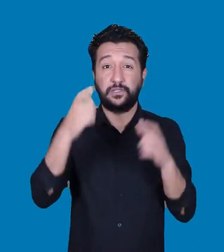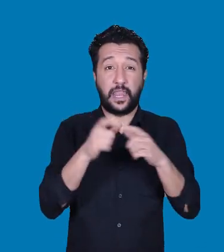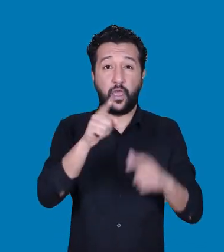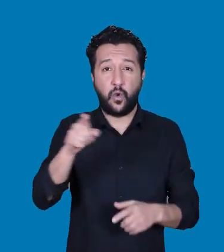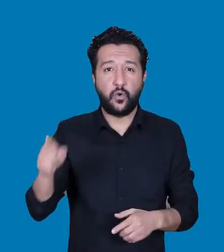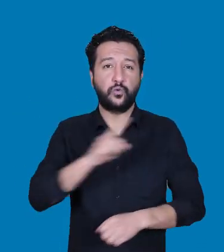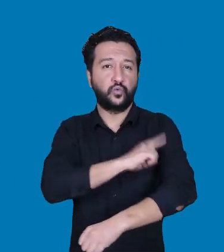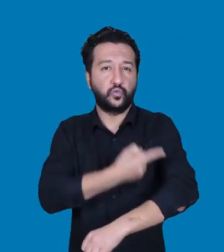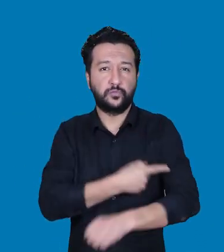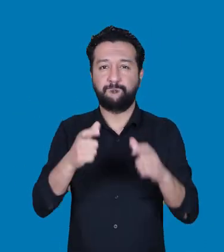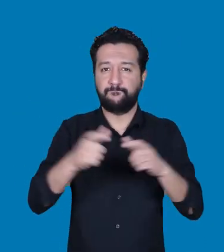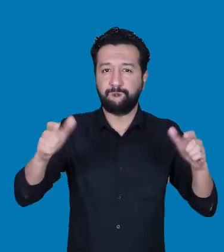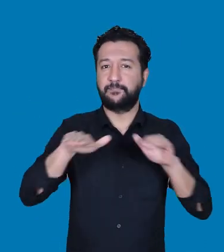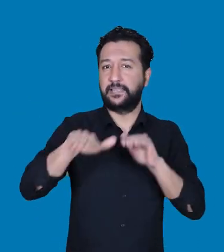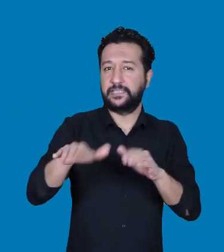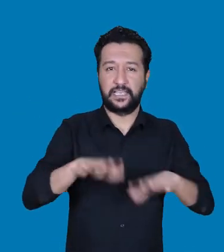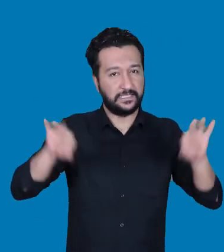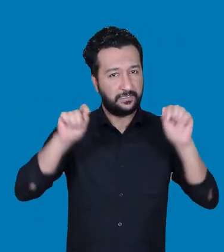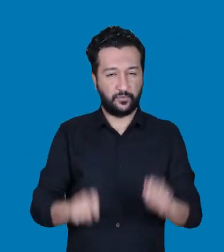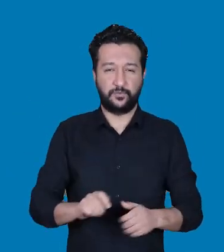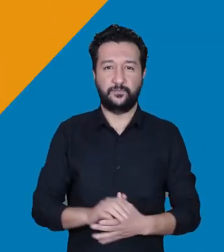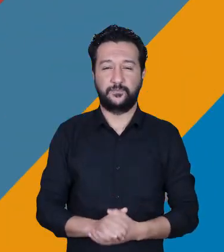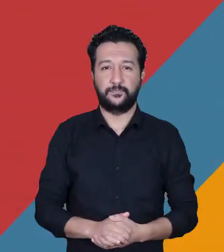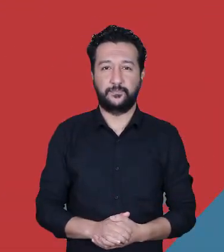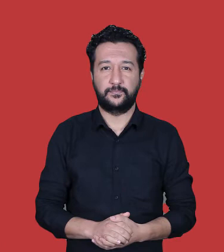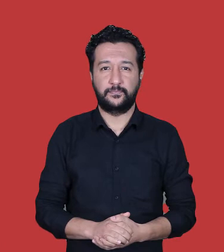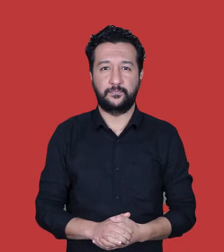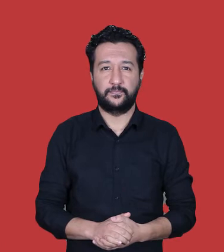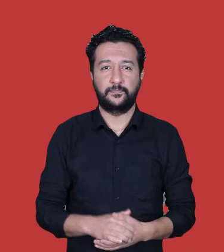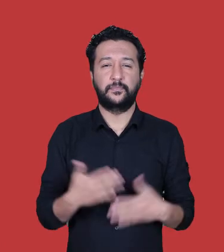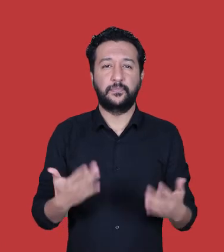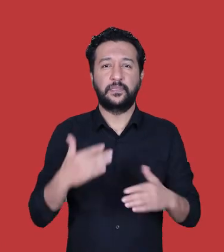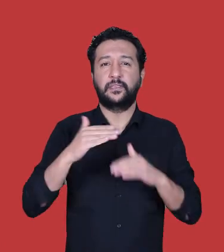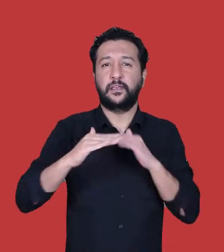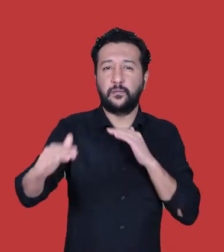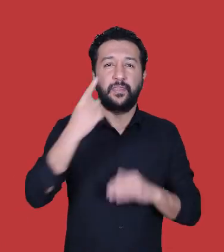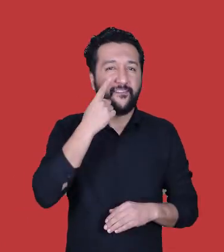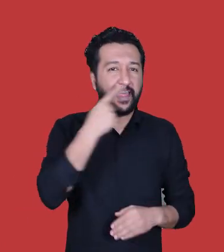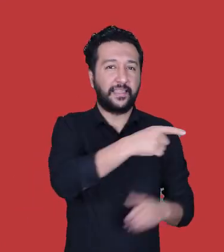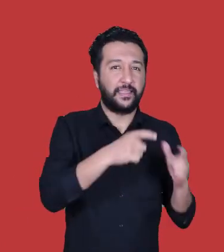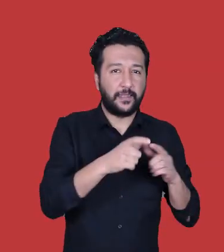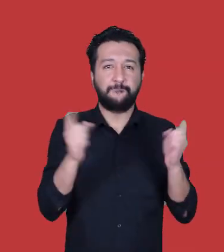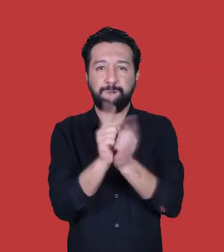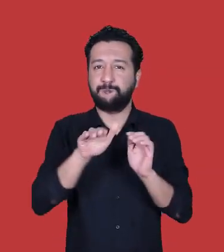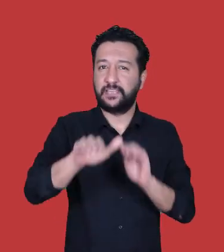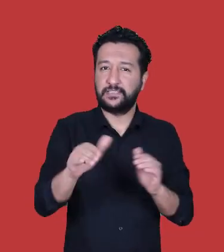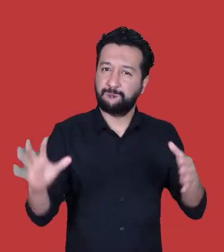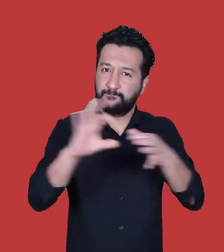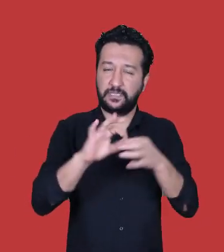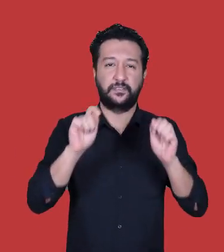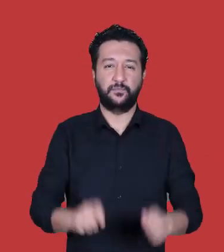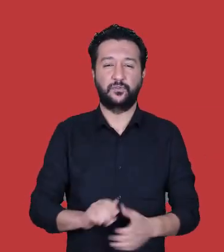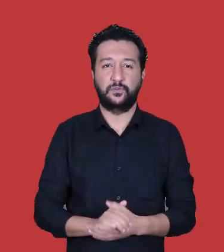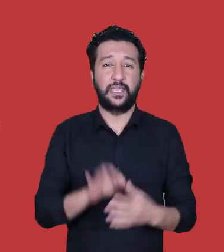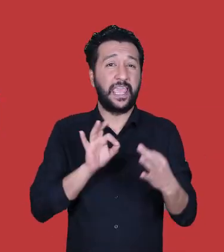kurulmuş örgütlerin kapasitelerinin geliştirilmesini sağlıyor, kamu, sivil toplum işbirliğine katkıda bulunuyor,